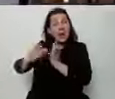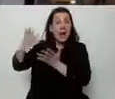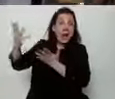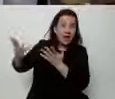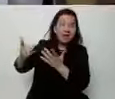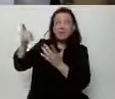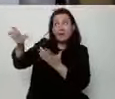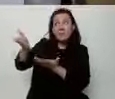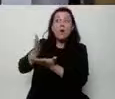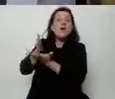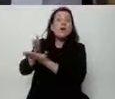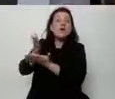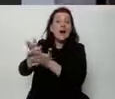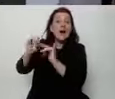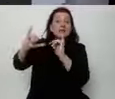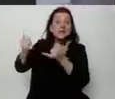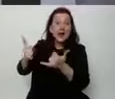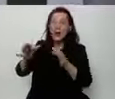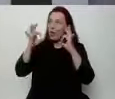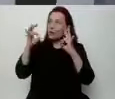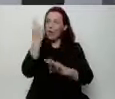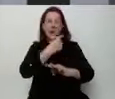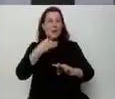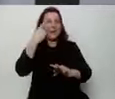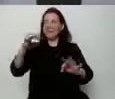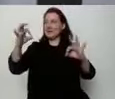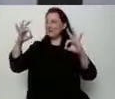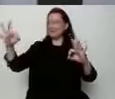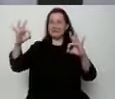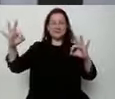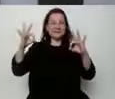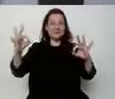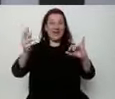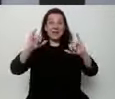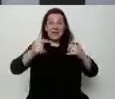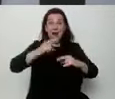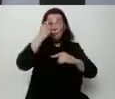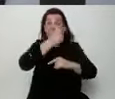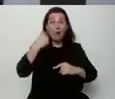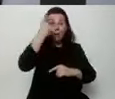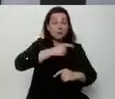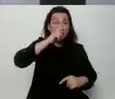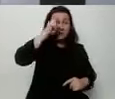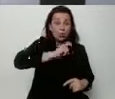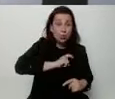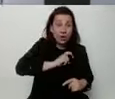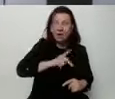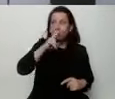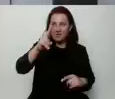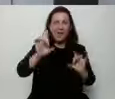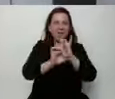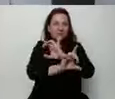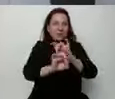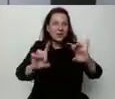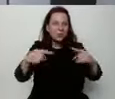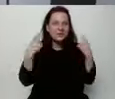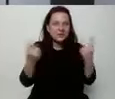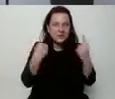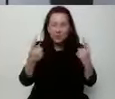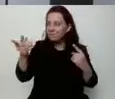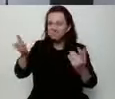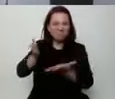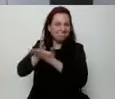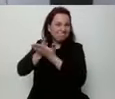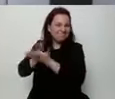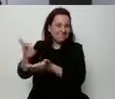radzą w momencie, kiedy jest dobra pogoda. W momencie, kiedy jest zła pogoda, widać to było po epidemii, nie radzą sobie zupełnie.